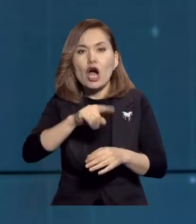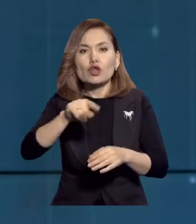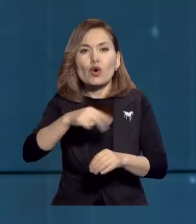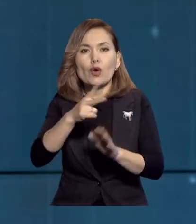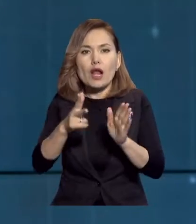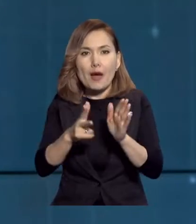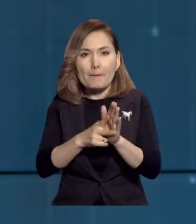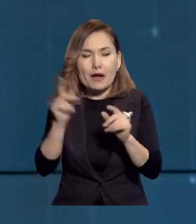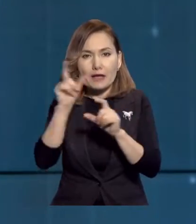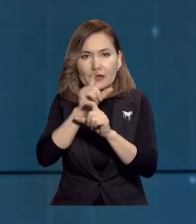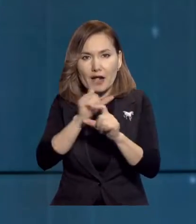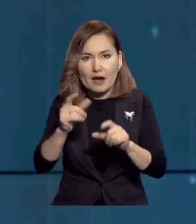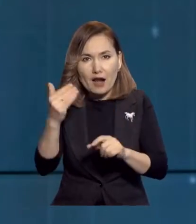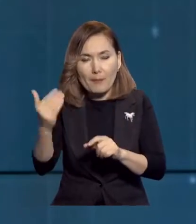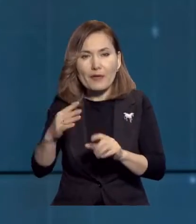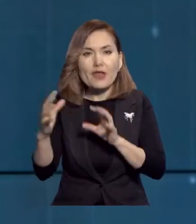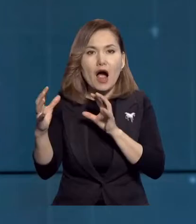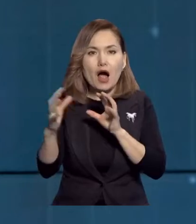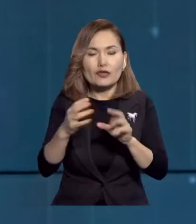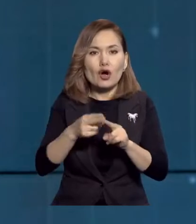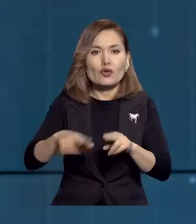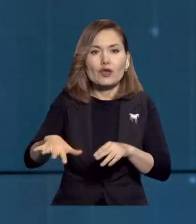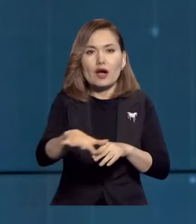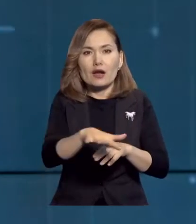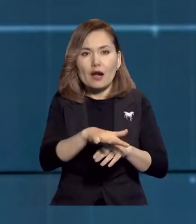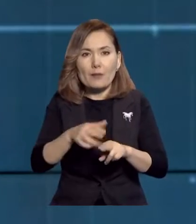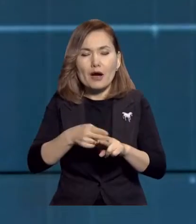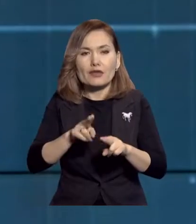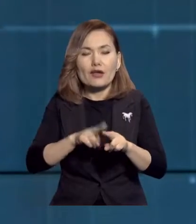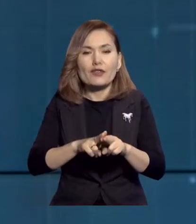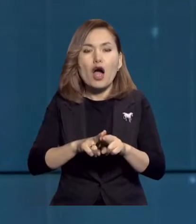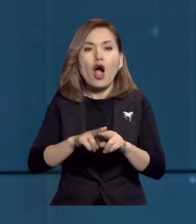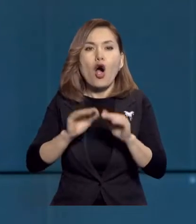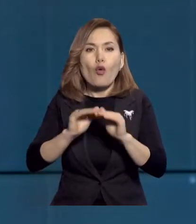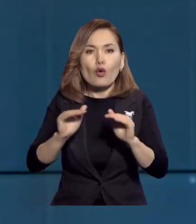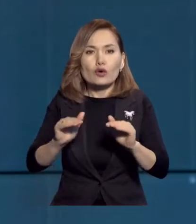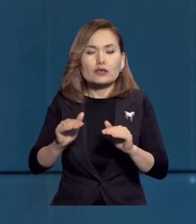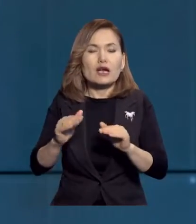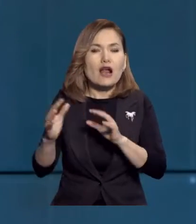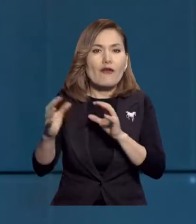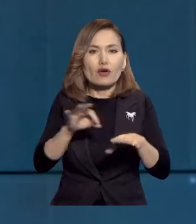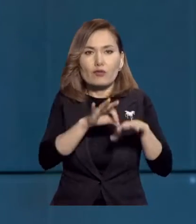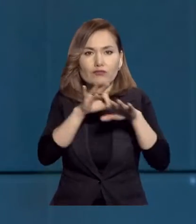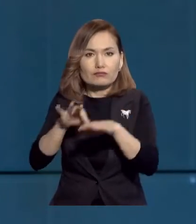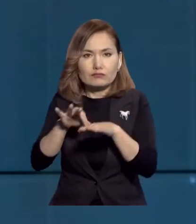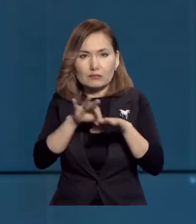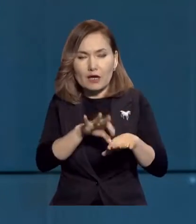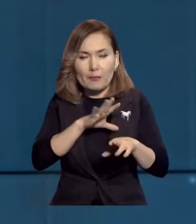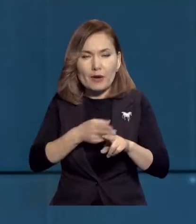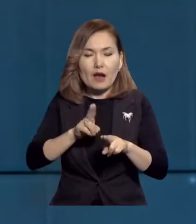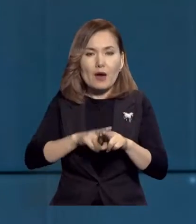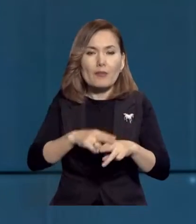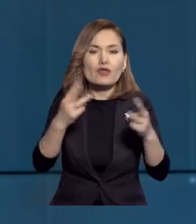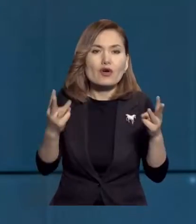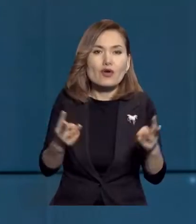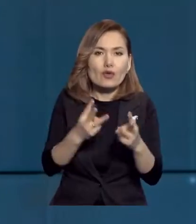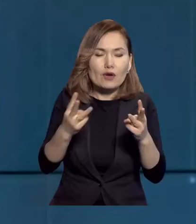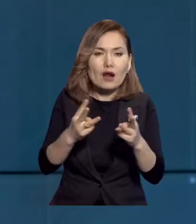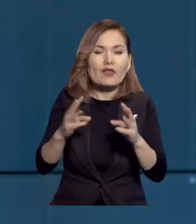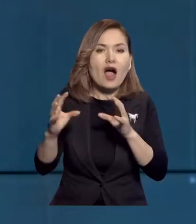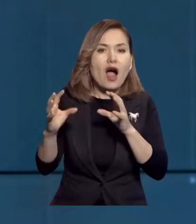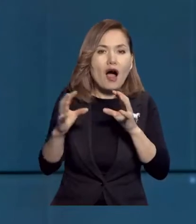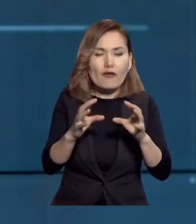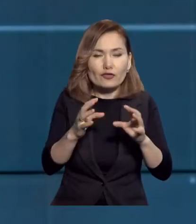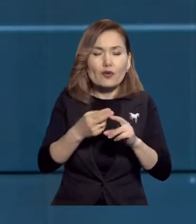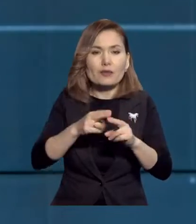-ші мектепке тиесілі көлік сол аумақтағы елдімекендердің оқушыларын тасымалдай. Оқиғаның жай жапсарын әрптесім Жақсыбекке